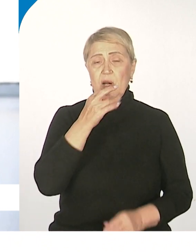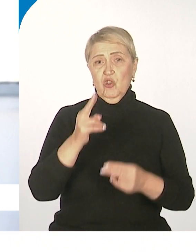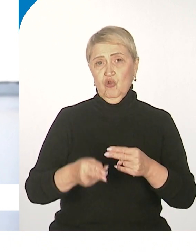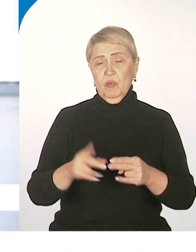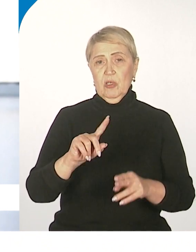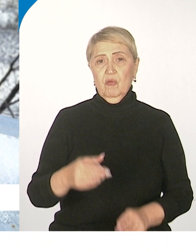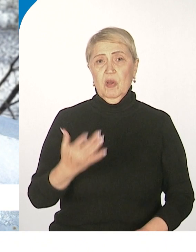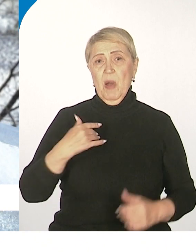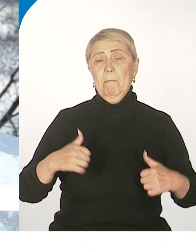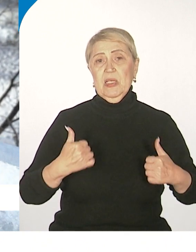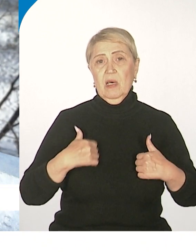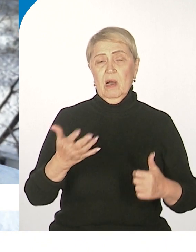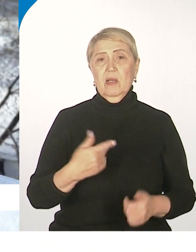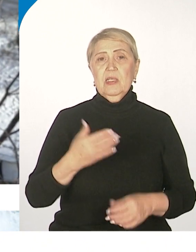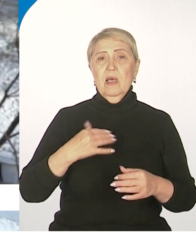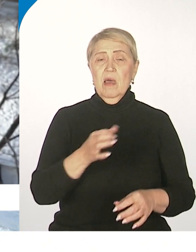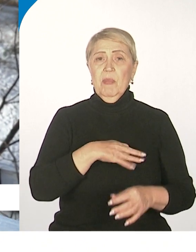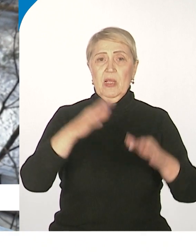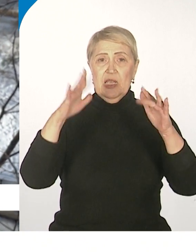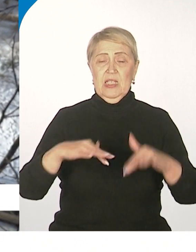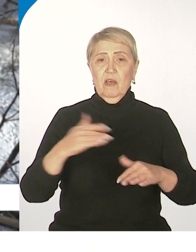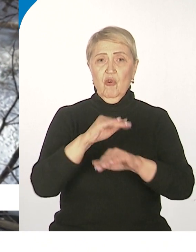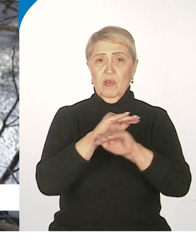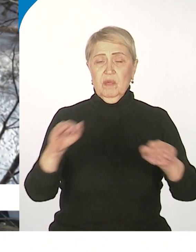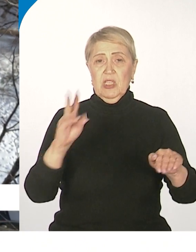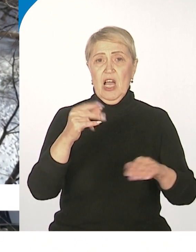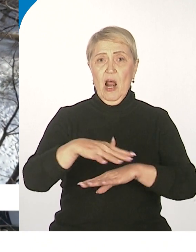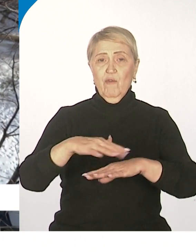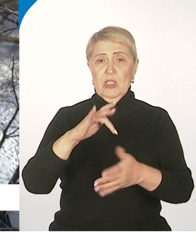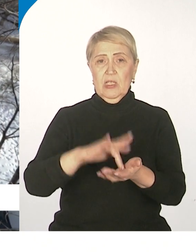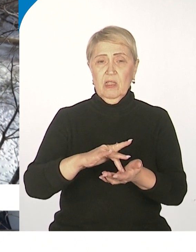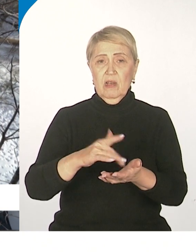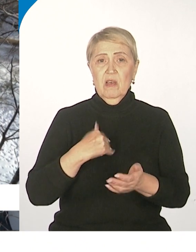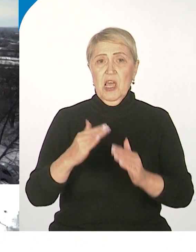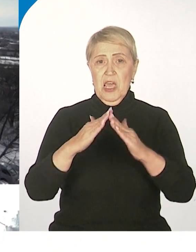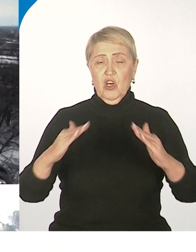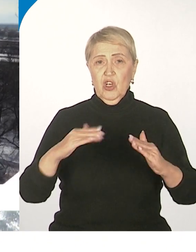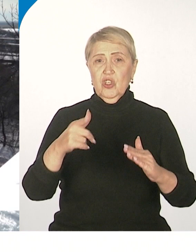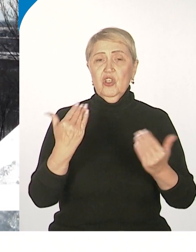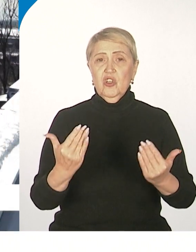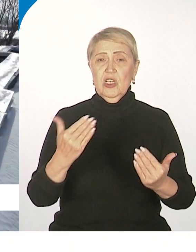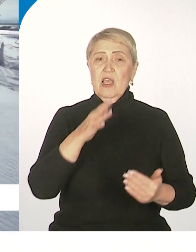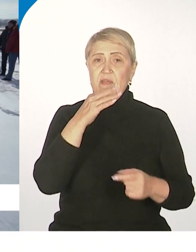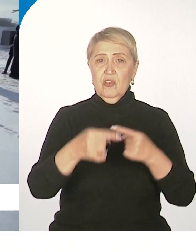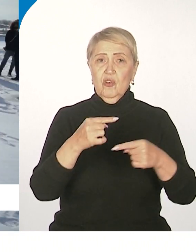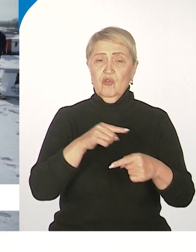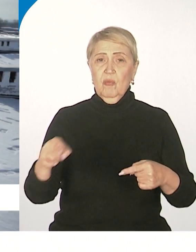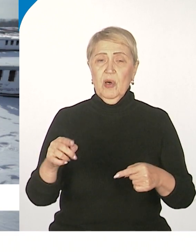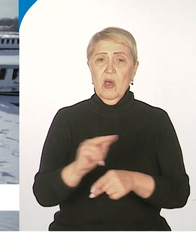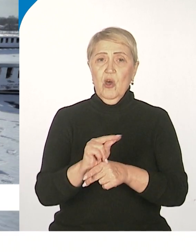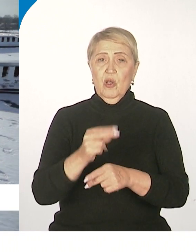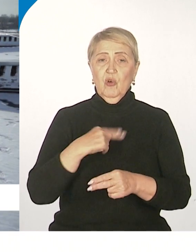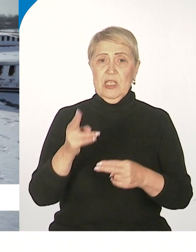есть мы постарались. Снег уже прочно покрыл краевой центр, включая крыши многоэтажек. Поэтому сезон их ремонта в этом году